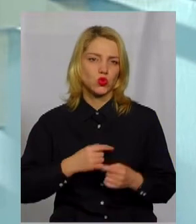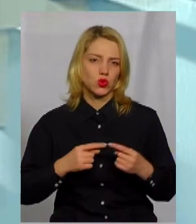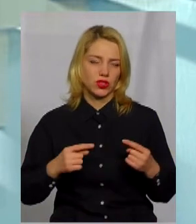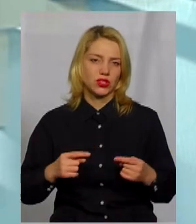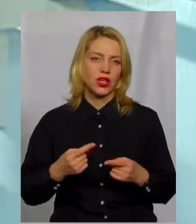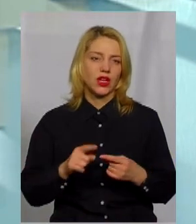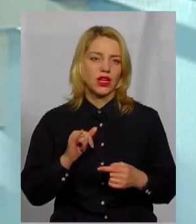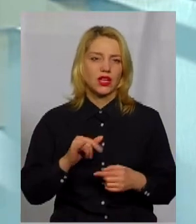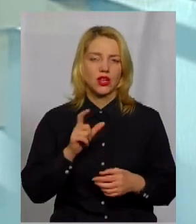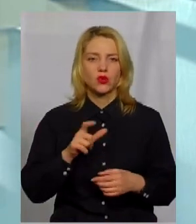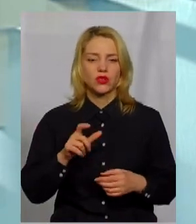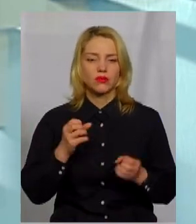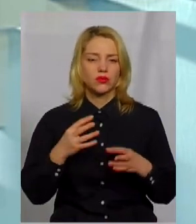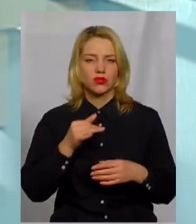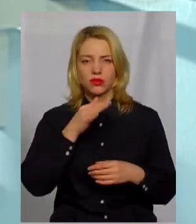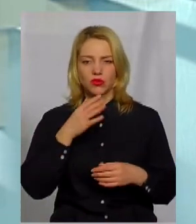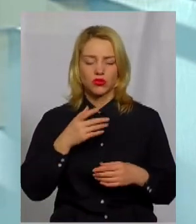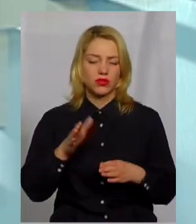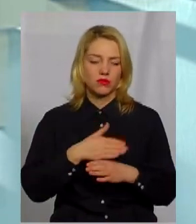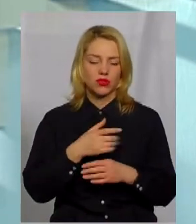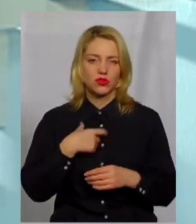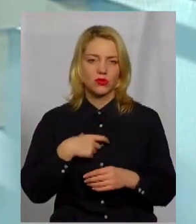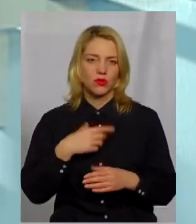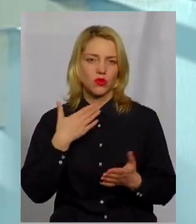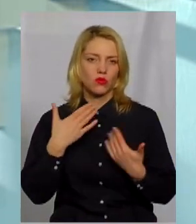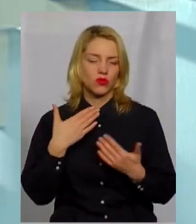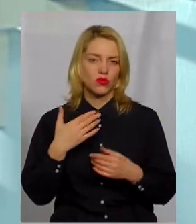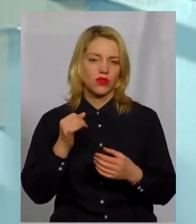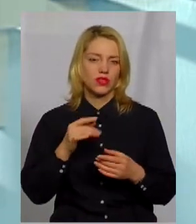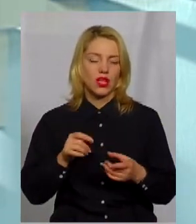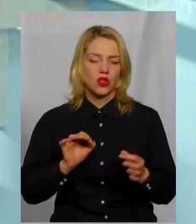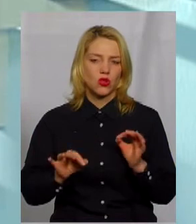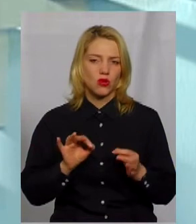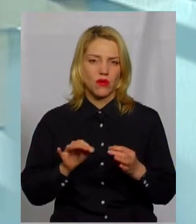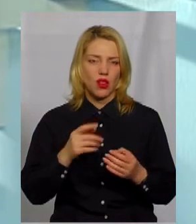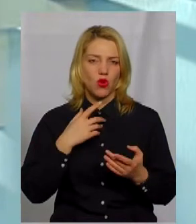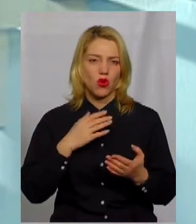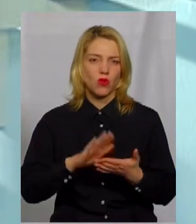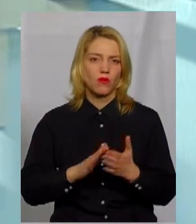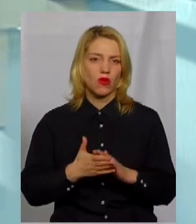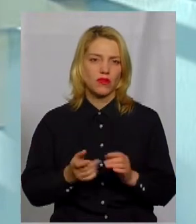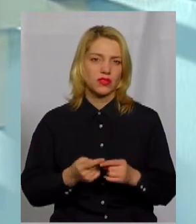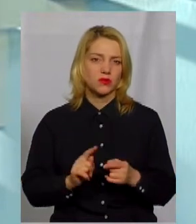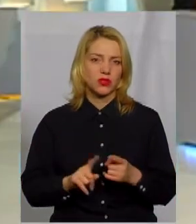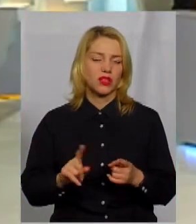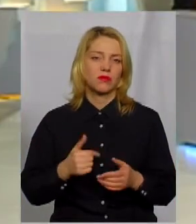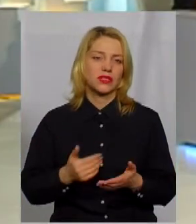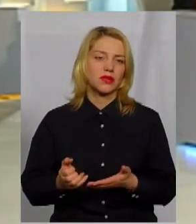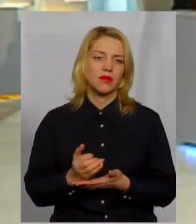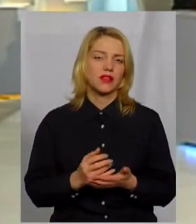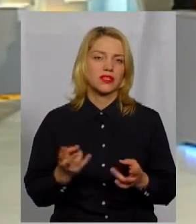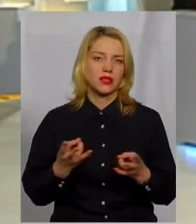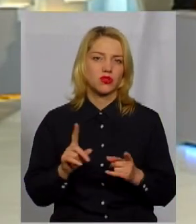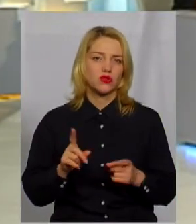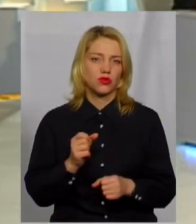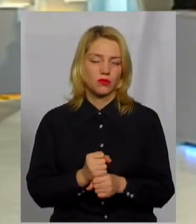люди просто не можуть між собою нормально комунікувати або нормально домовитися про те, ну, от ми зібралися, але щось потрібно робити.